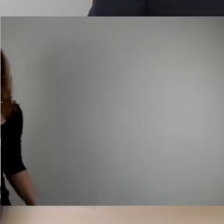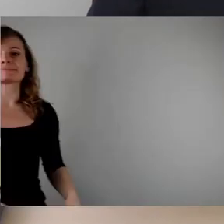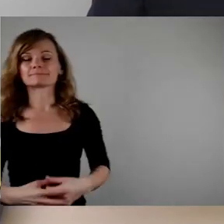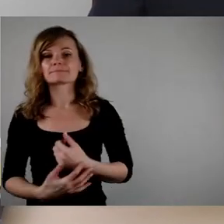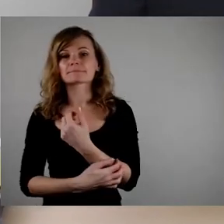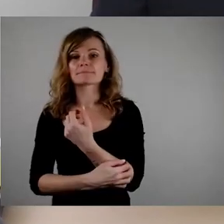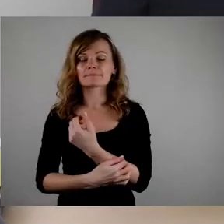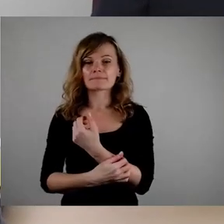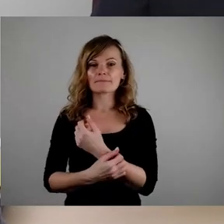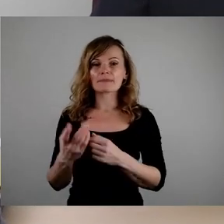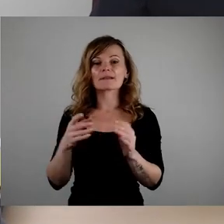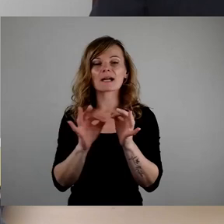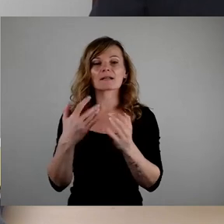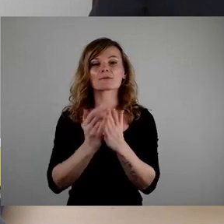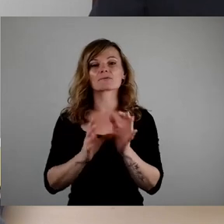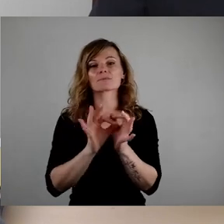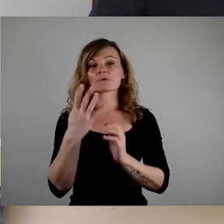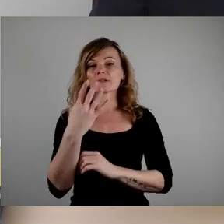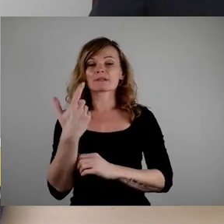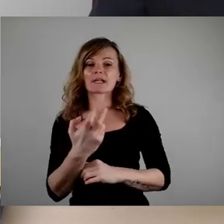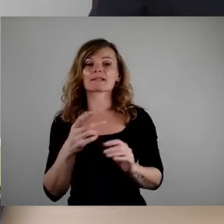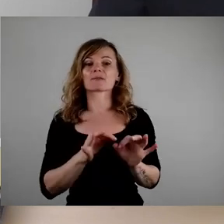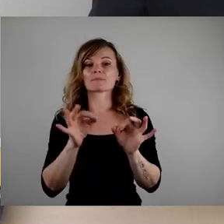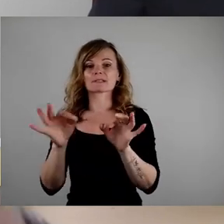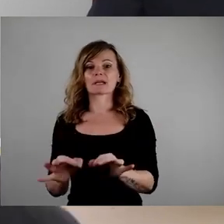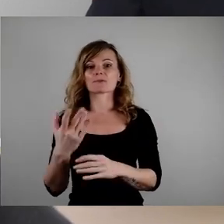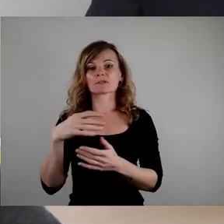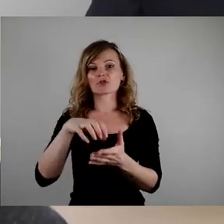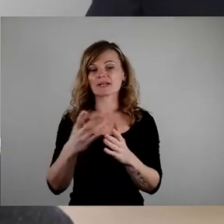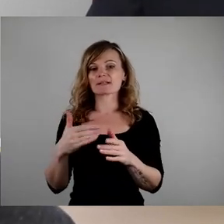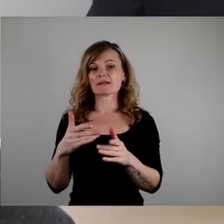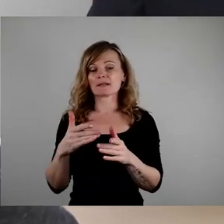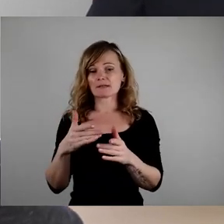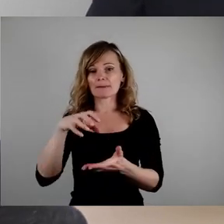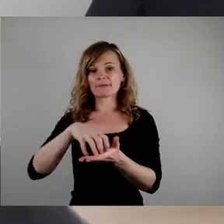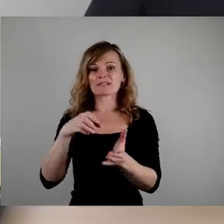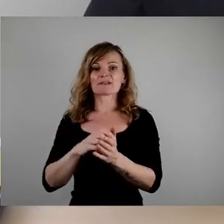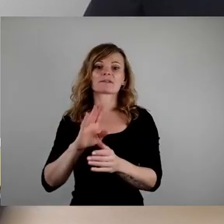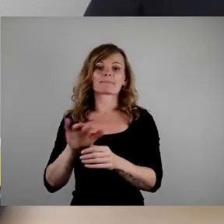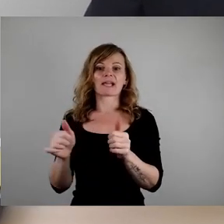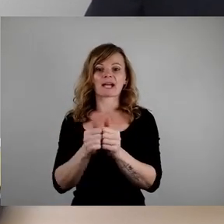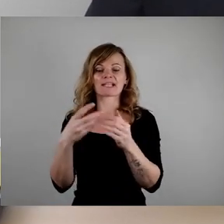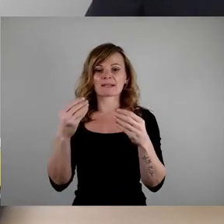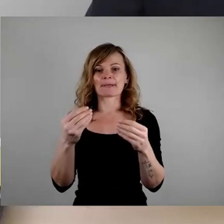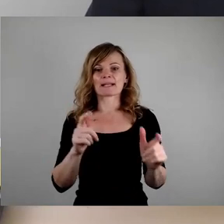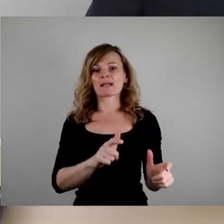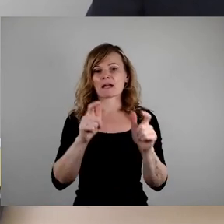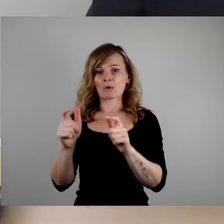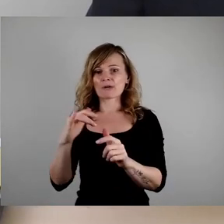Stadtbezirksbeiratsmittel 223 auf das Haushaltsjahr 24, eine